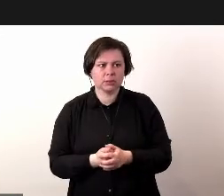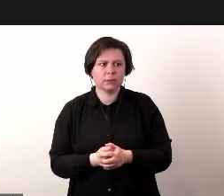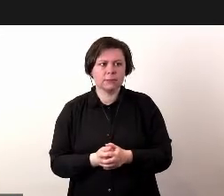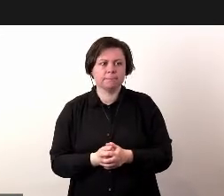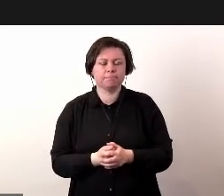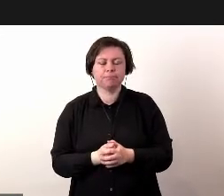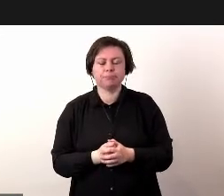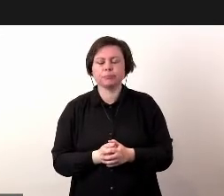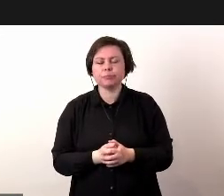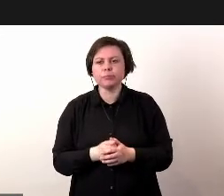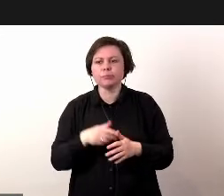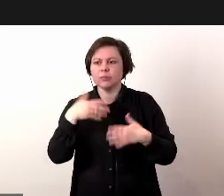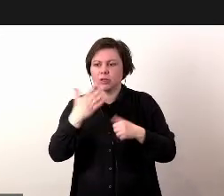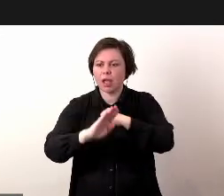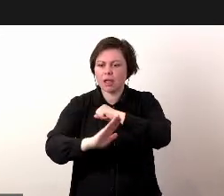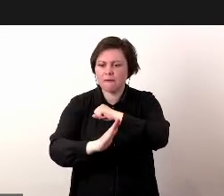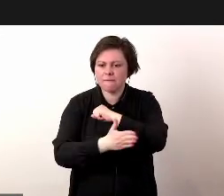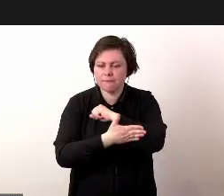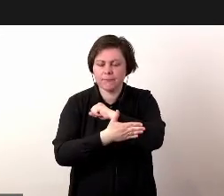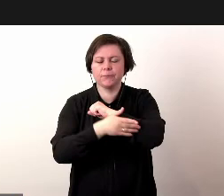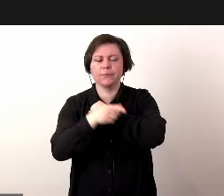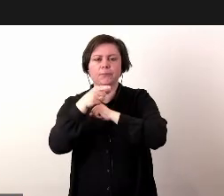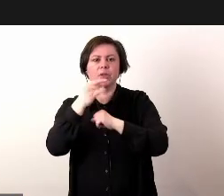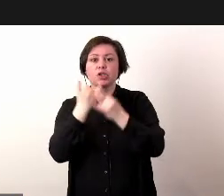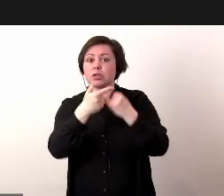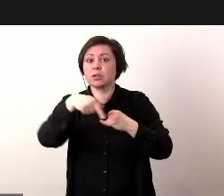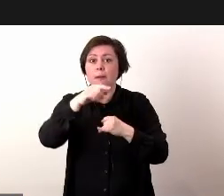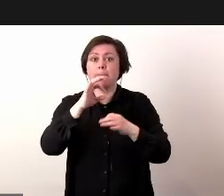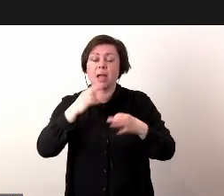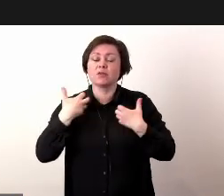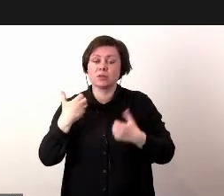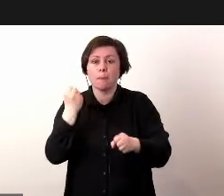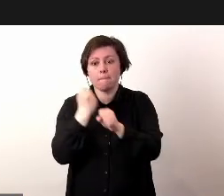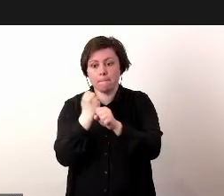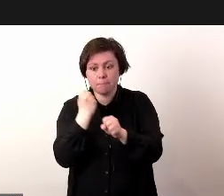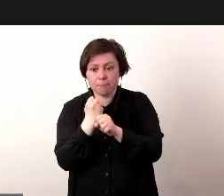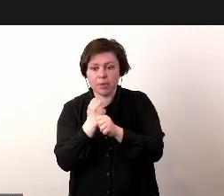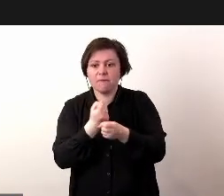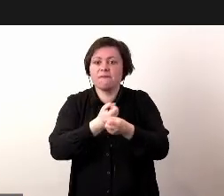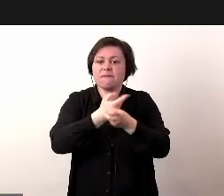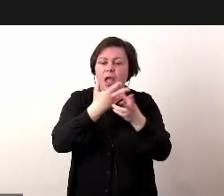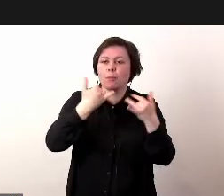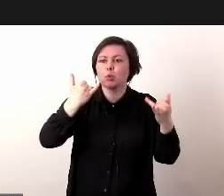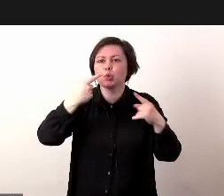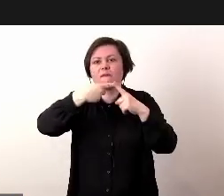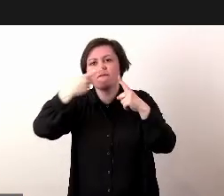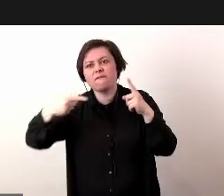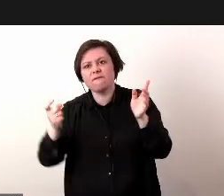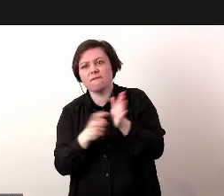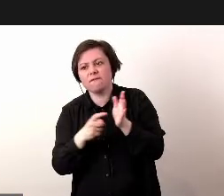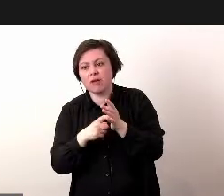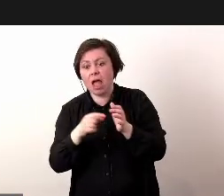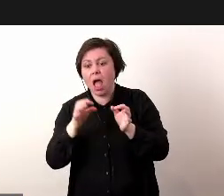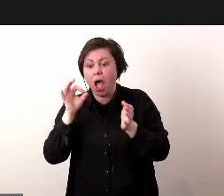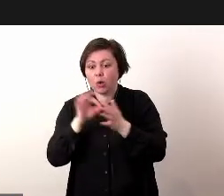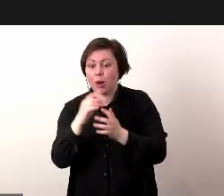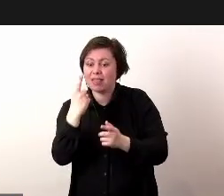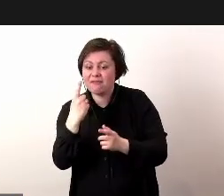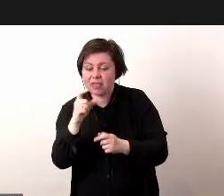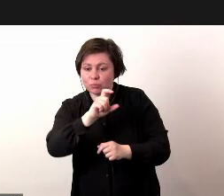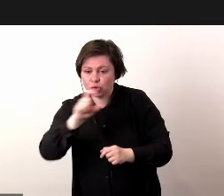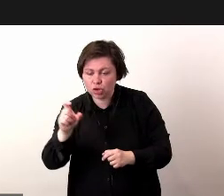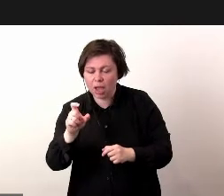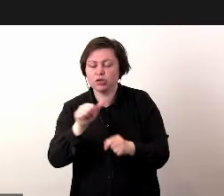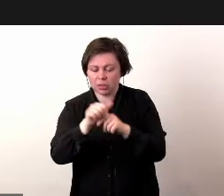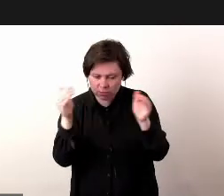Spora wspiera wersjonowanie, czyli jeżeli chcą Państwo też pracować z wieloma wariantami wymagań, w jednym momencie jest to możliwe.